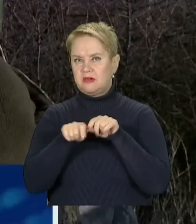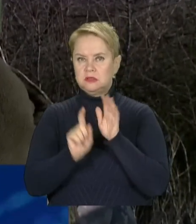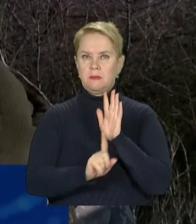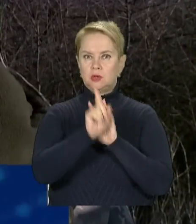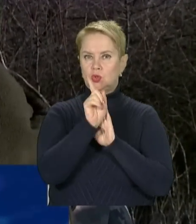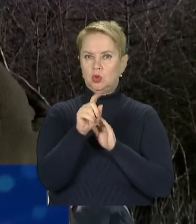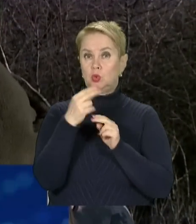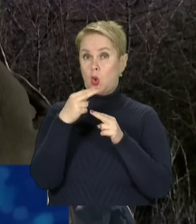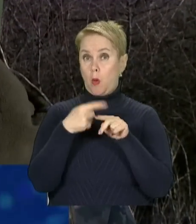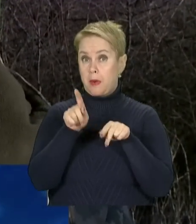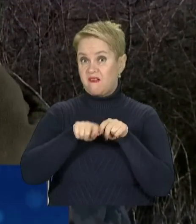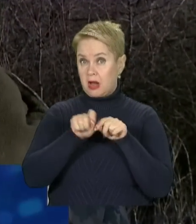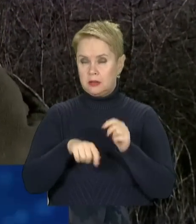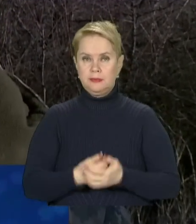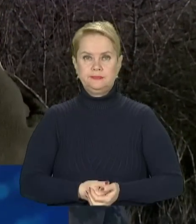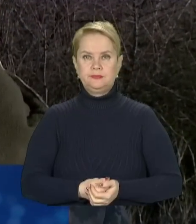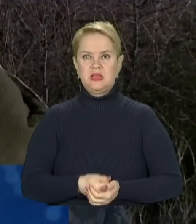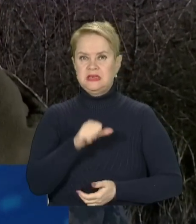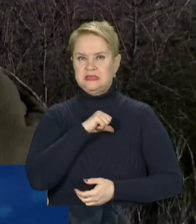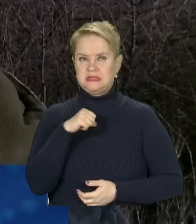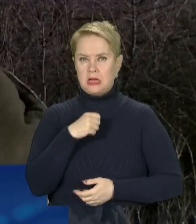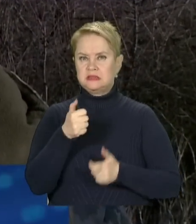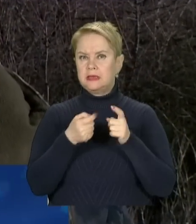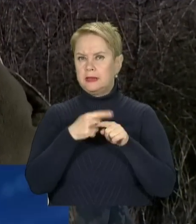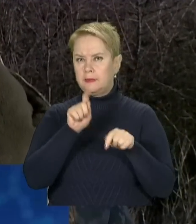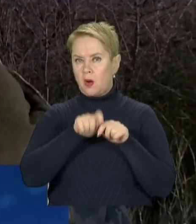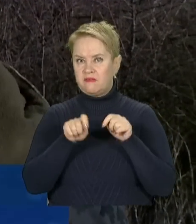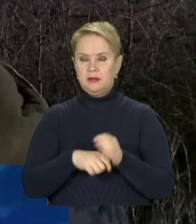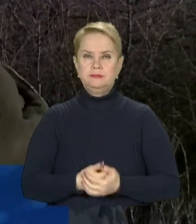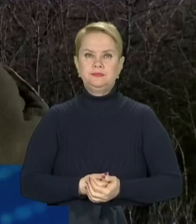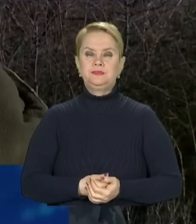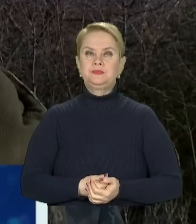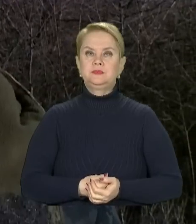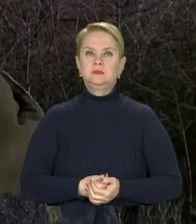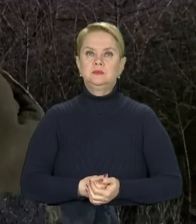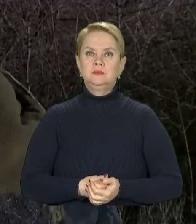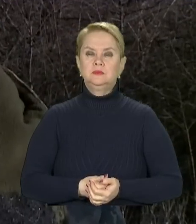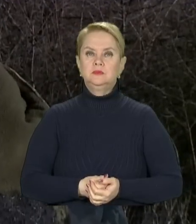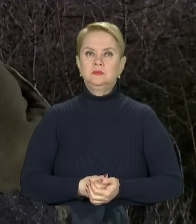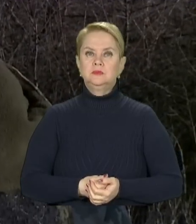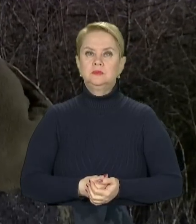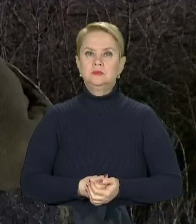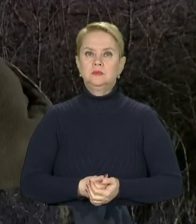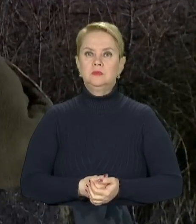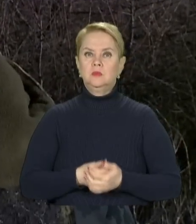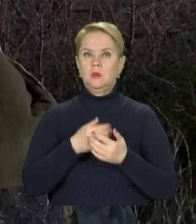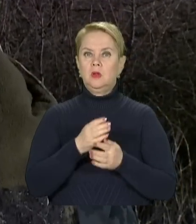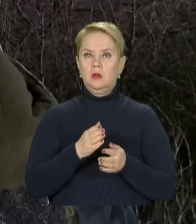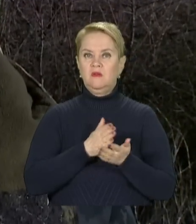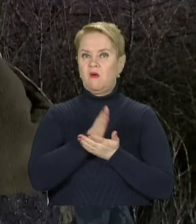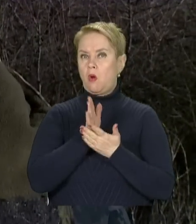спочатку дрон, потім сам скид, перевірити воги,